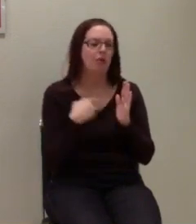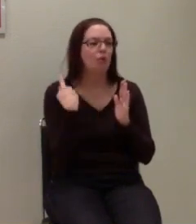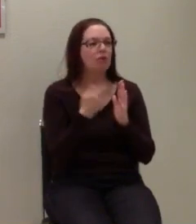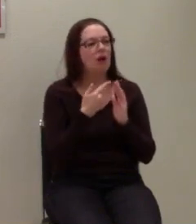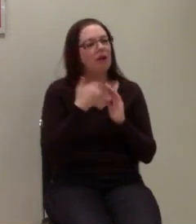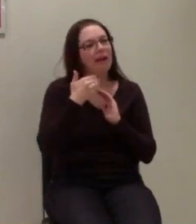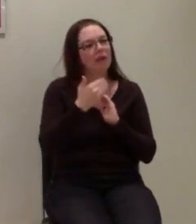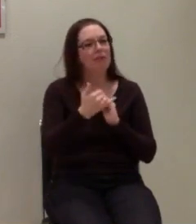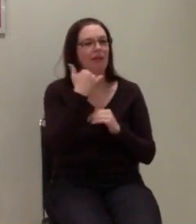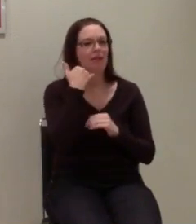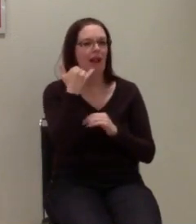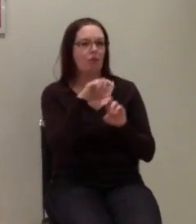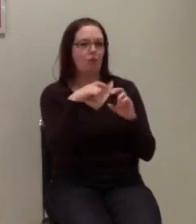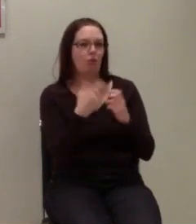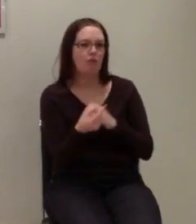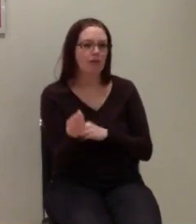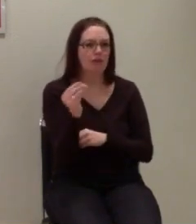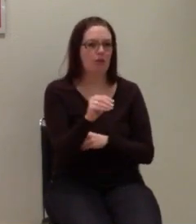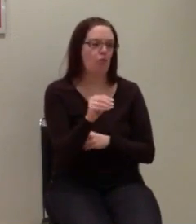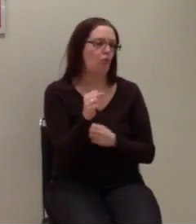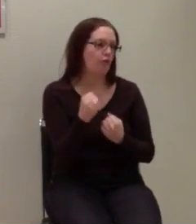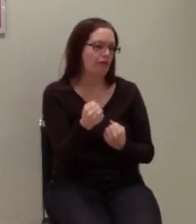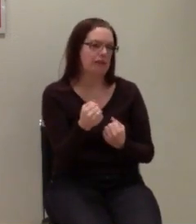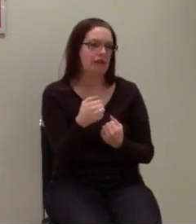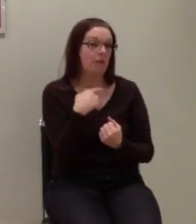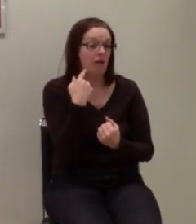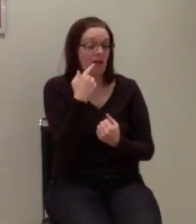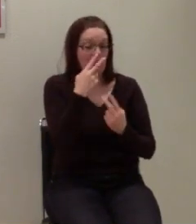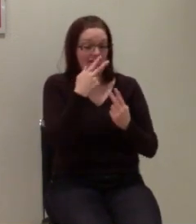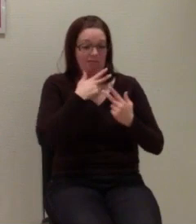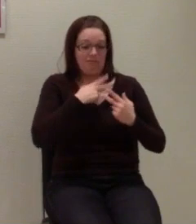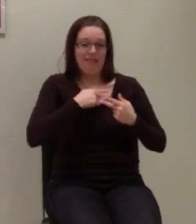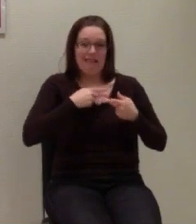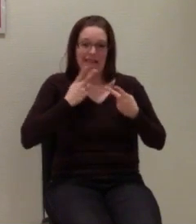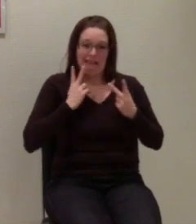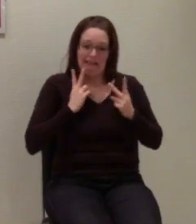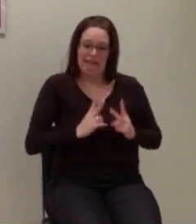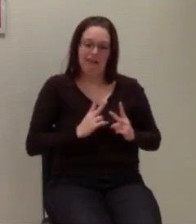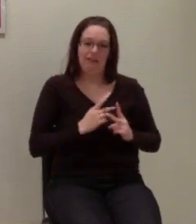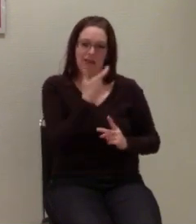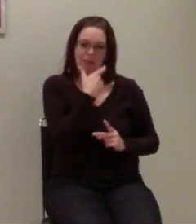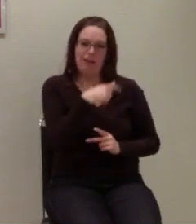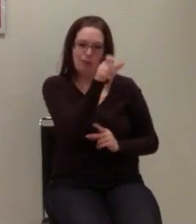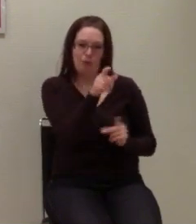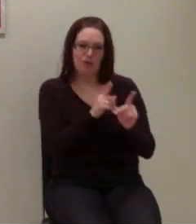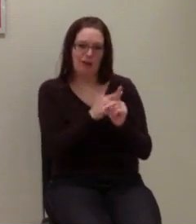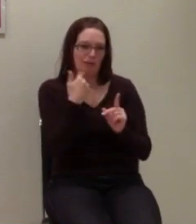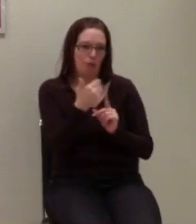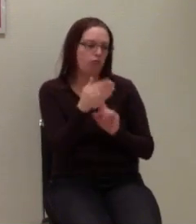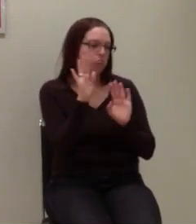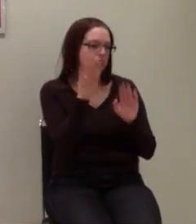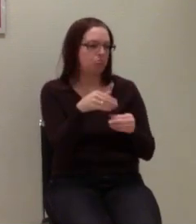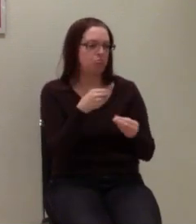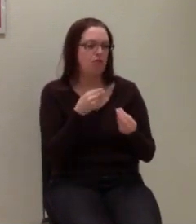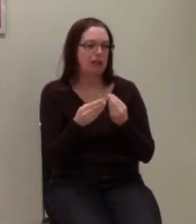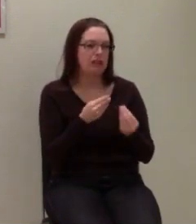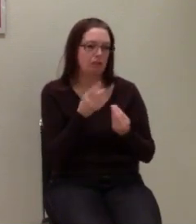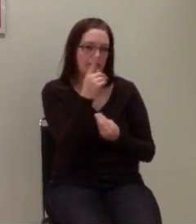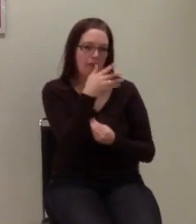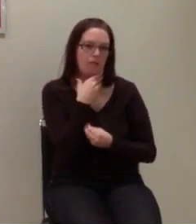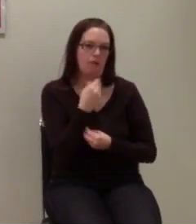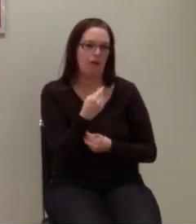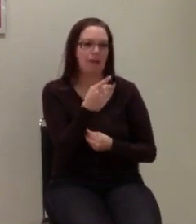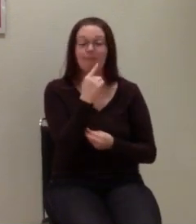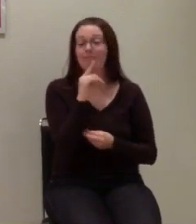irgendwie Telefonkonferenzen ansetzen, dass das auf jeden Fall stattfindet, aber Realtreffen würde ich bei Bedarf. Christoph, Telefonkonferenzen scheiden aus.